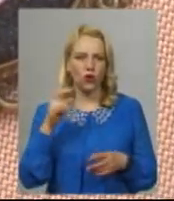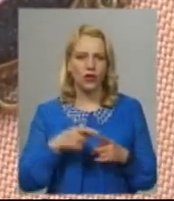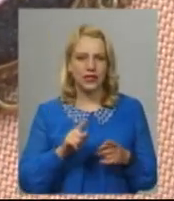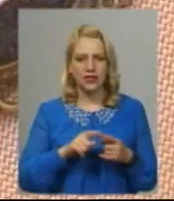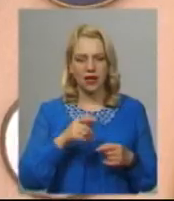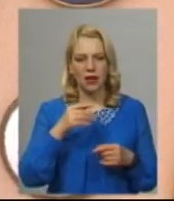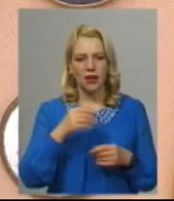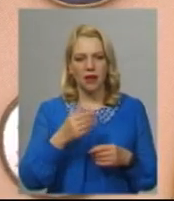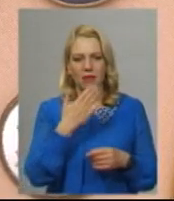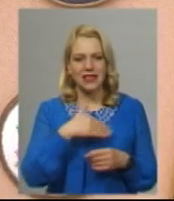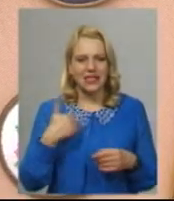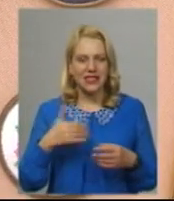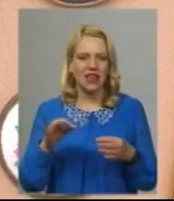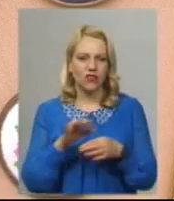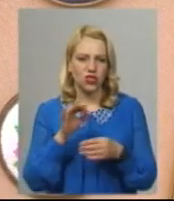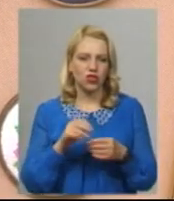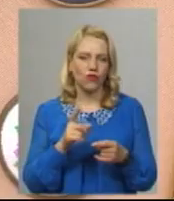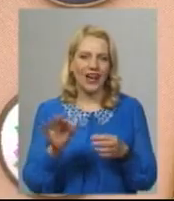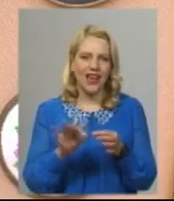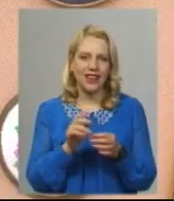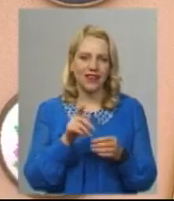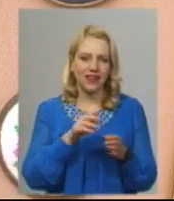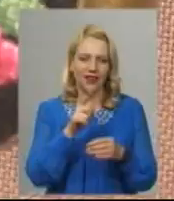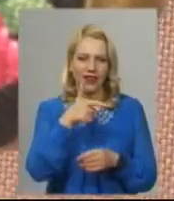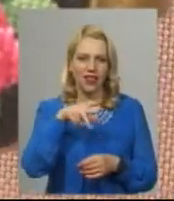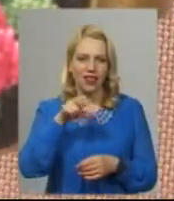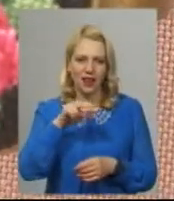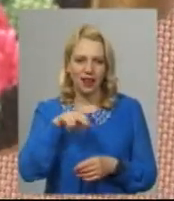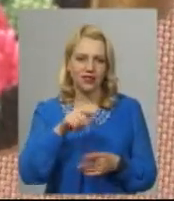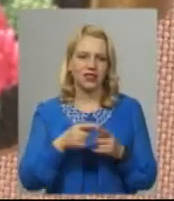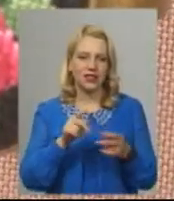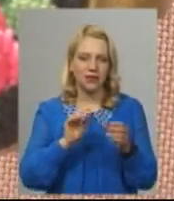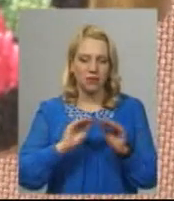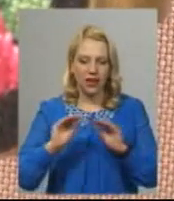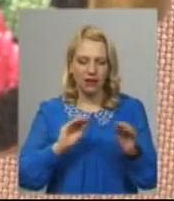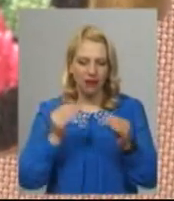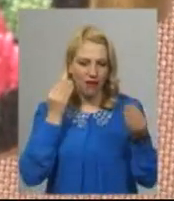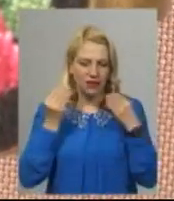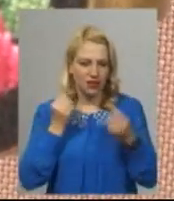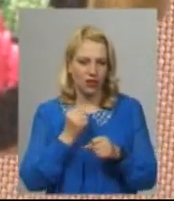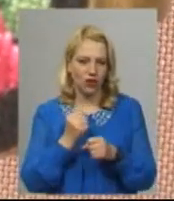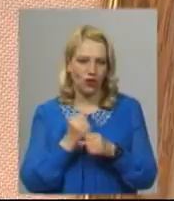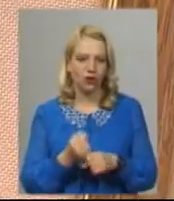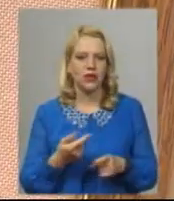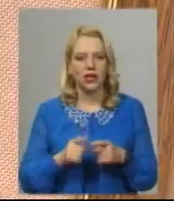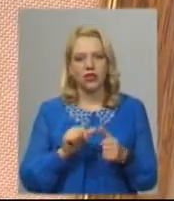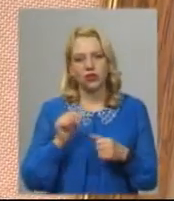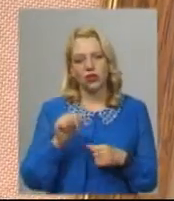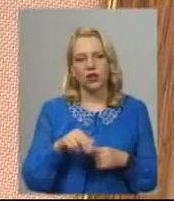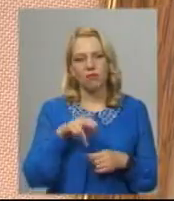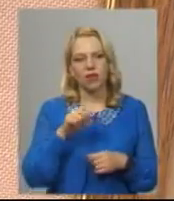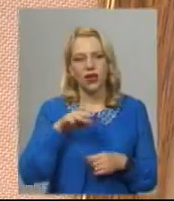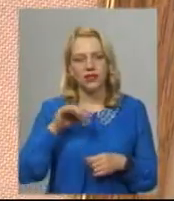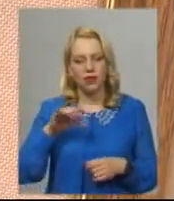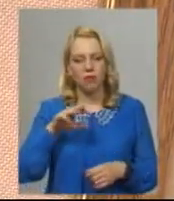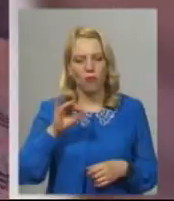та художня гладь За допомогою цих технік почала створювати оригінальні прикраси Кожна з технік відрізняється виконанням та виглядом Зокрема, у Petit Point,